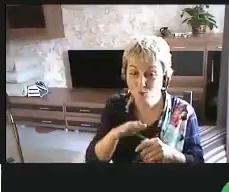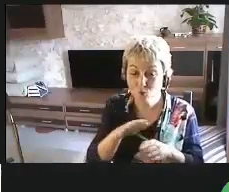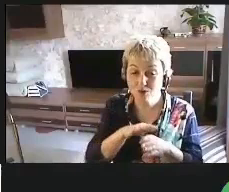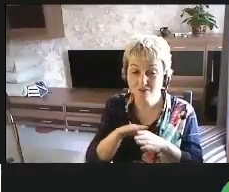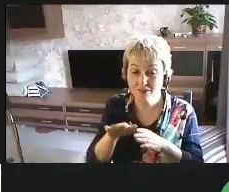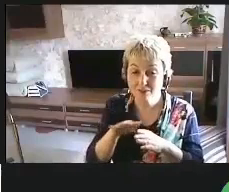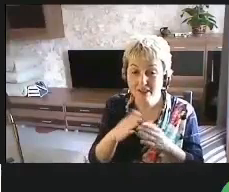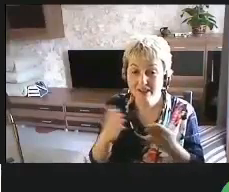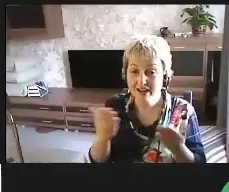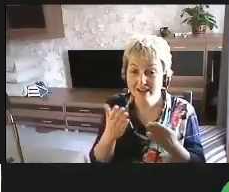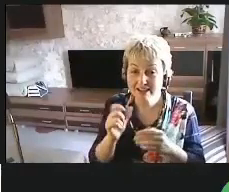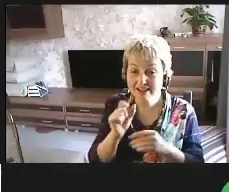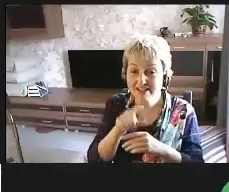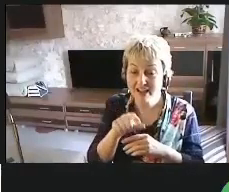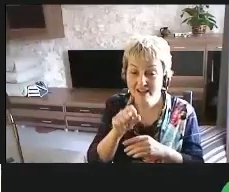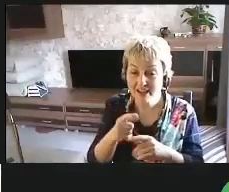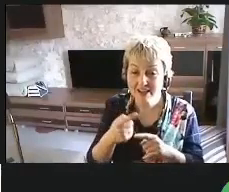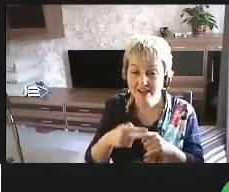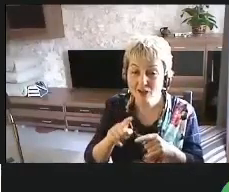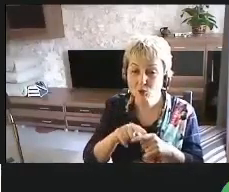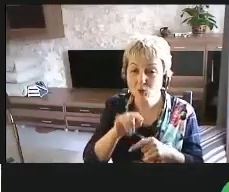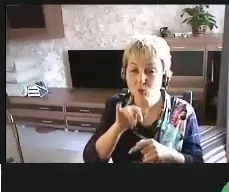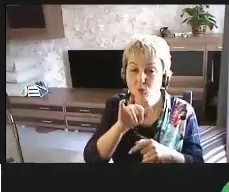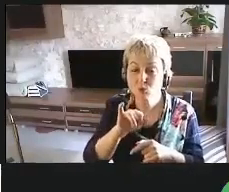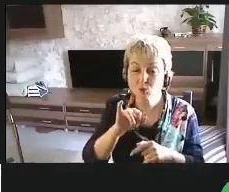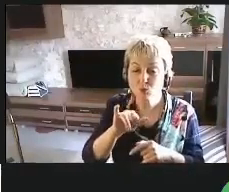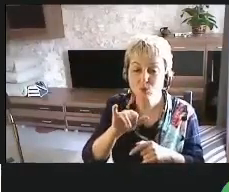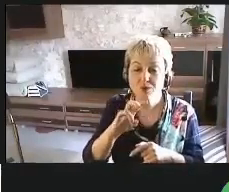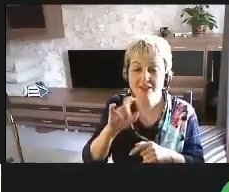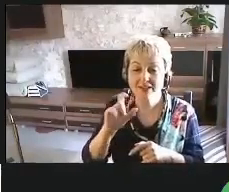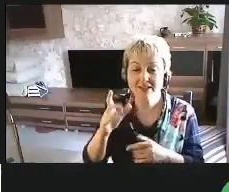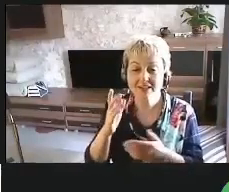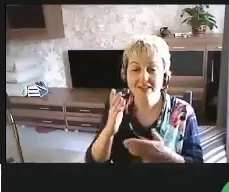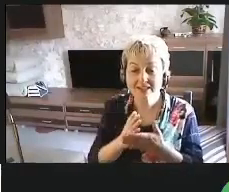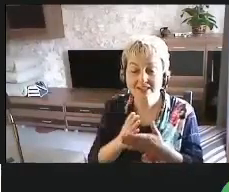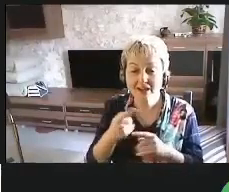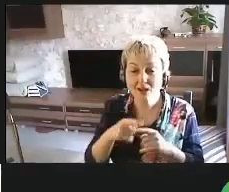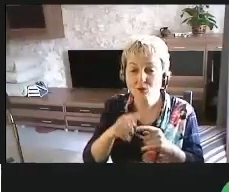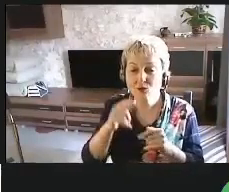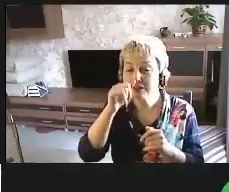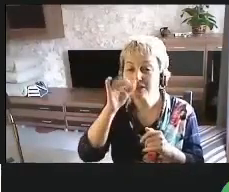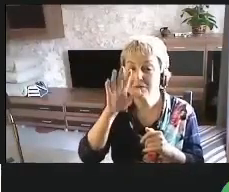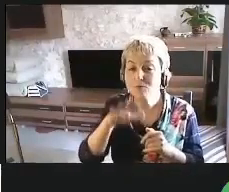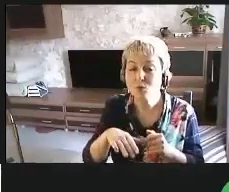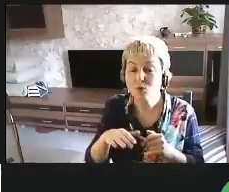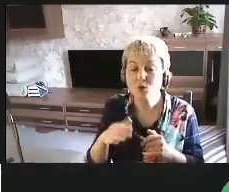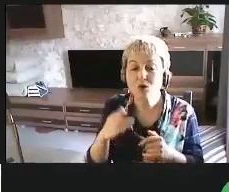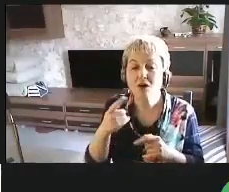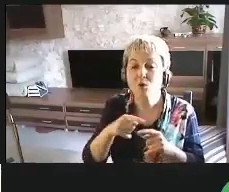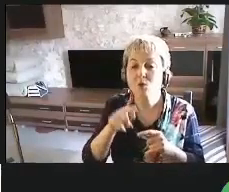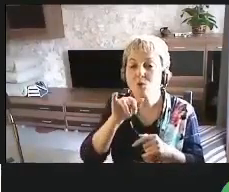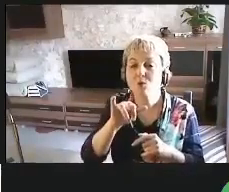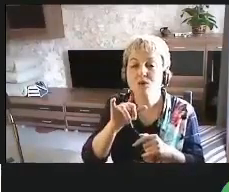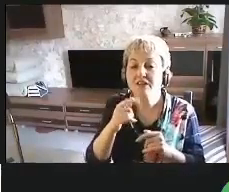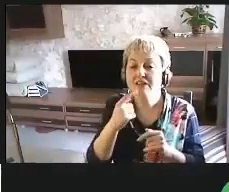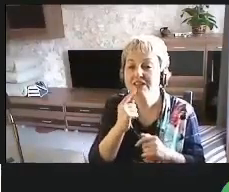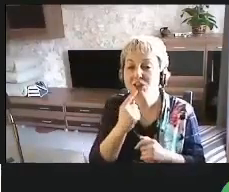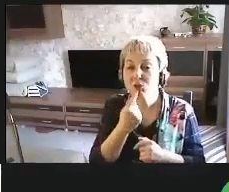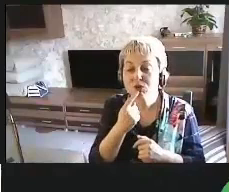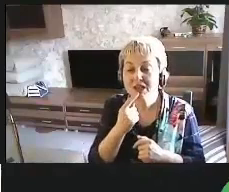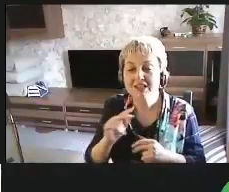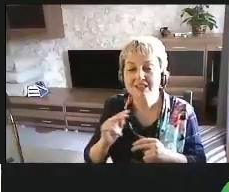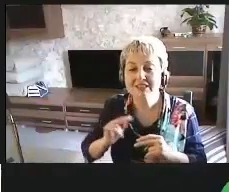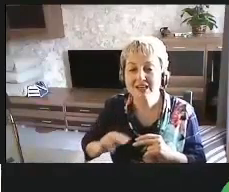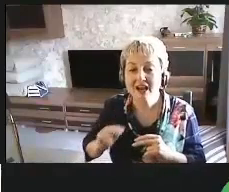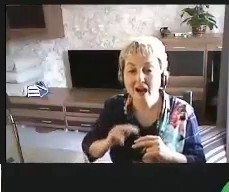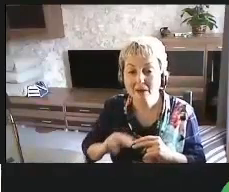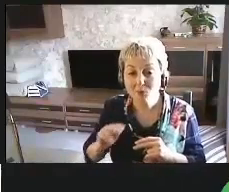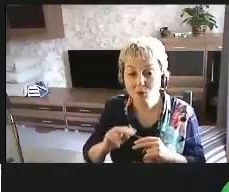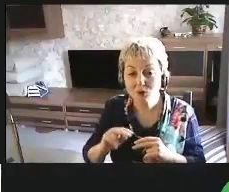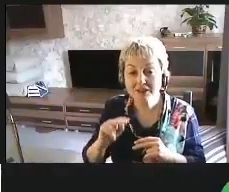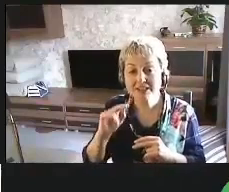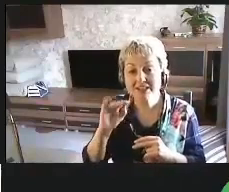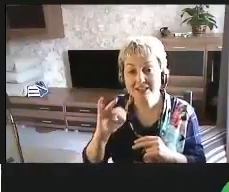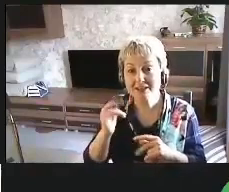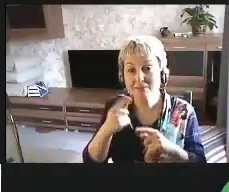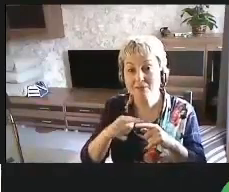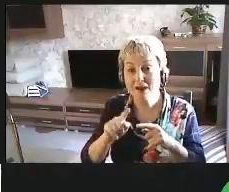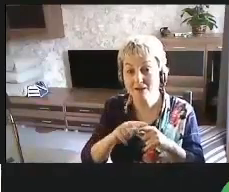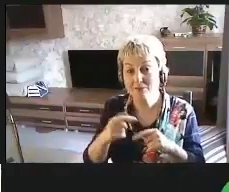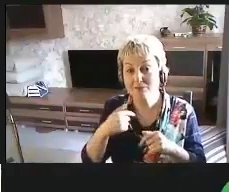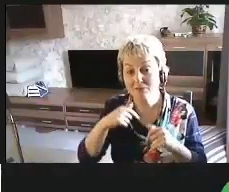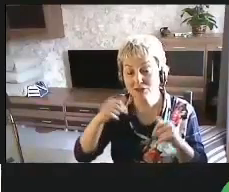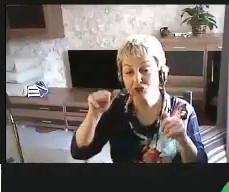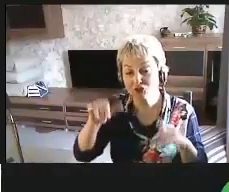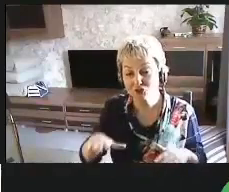выполнять какие-то задания, которые у них есть, которые не могут, у них затрудняется работа. И